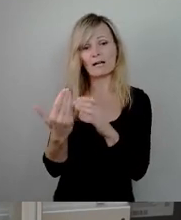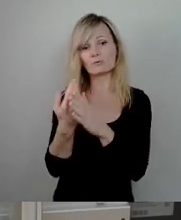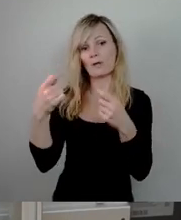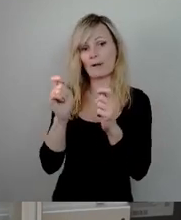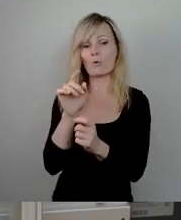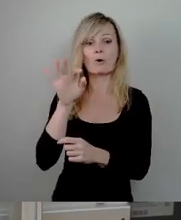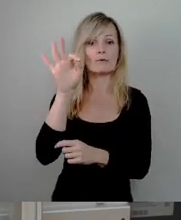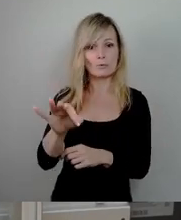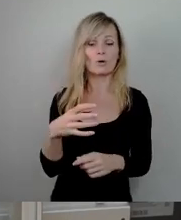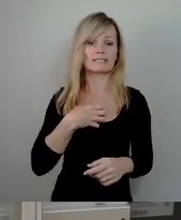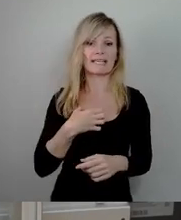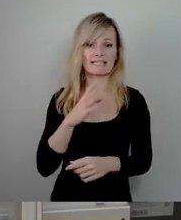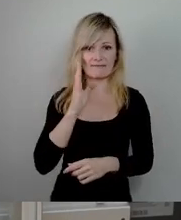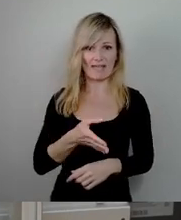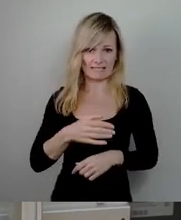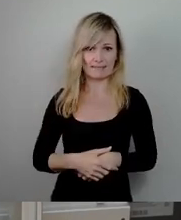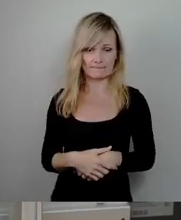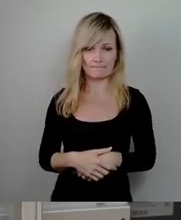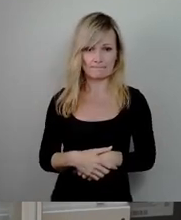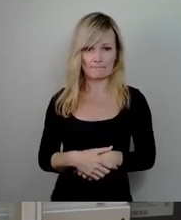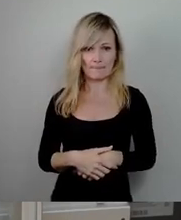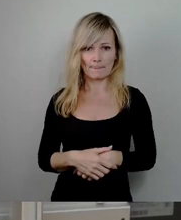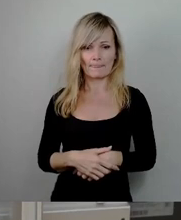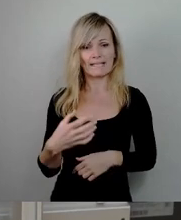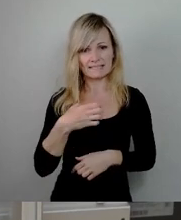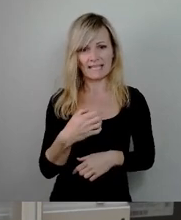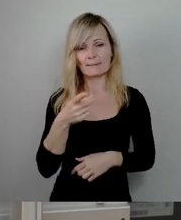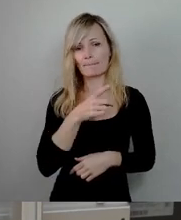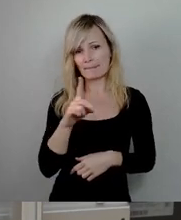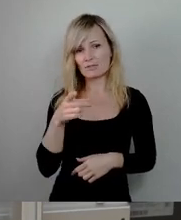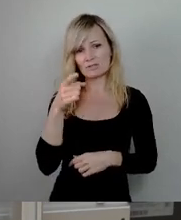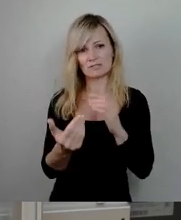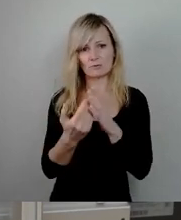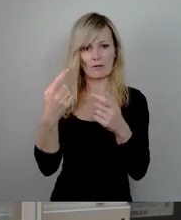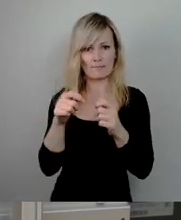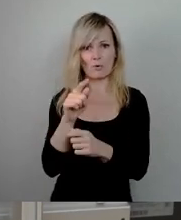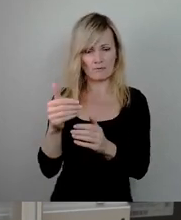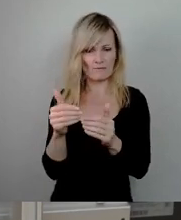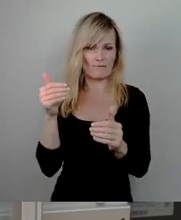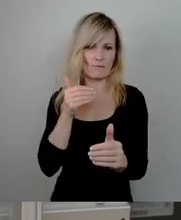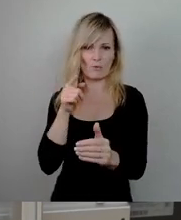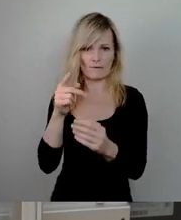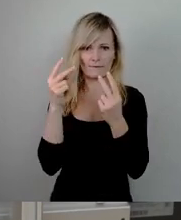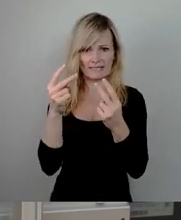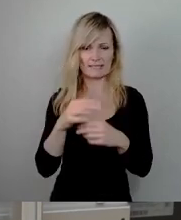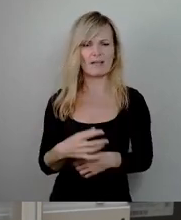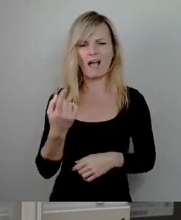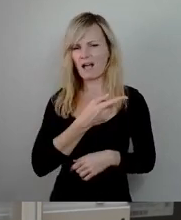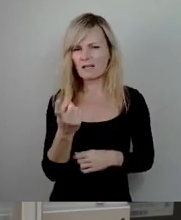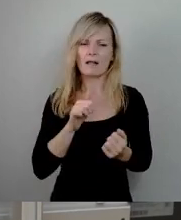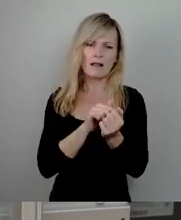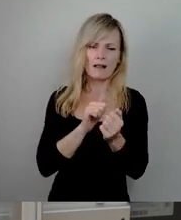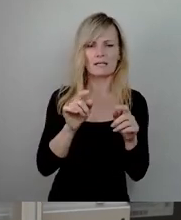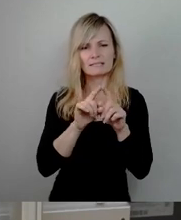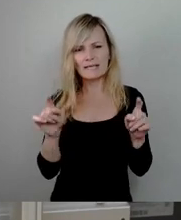Dresden-West. Auf alle Fälle vorrangig erstmal in Dresden-Pieschen, dann Neubau. Alle reden immer hier vom Geld und ja und wir müssen und so